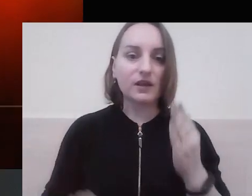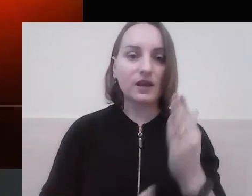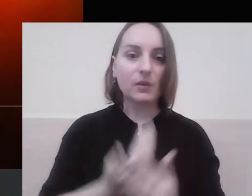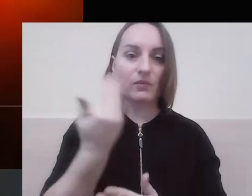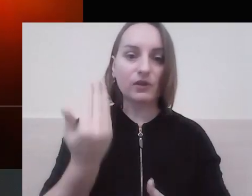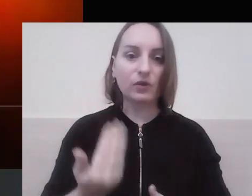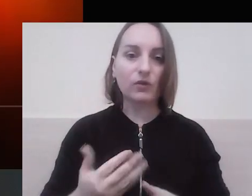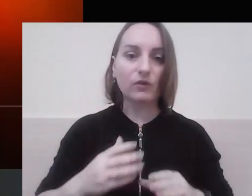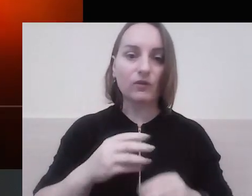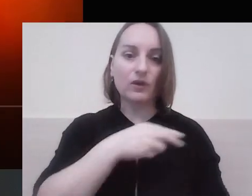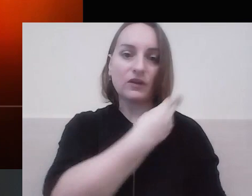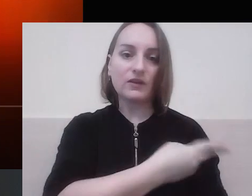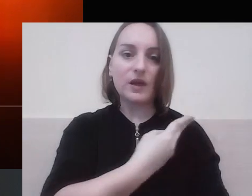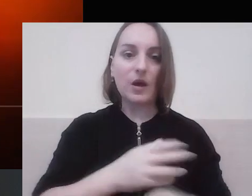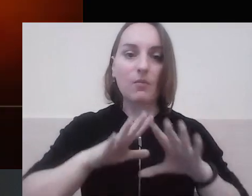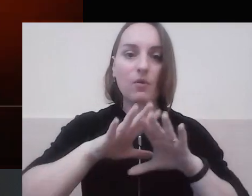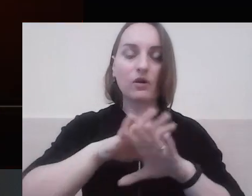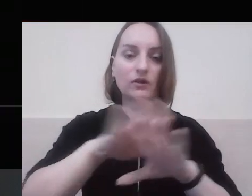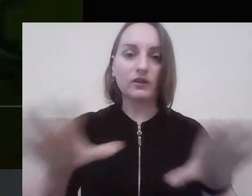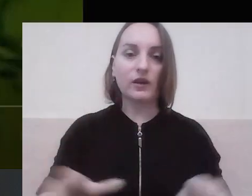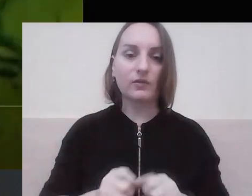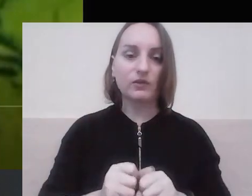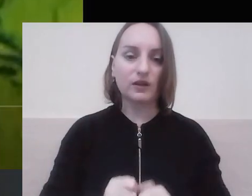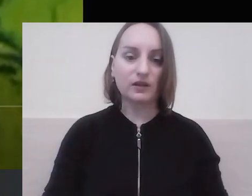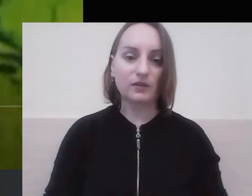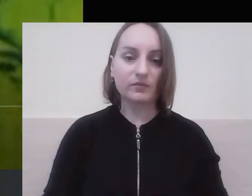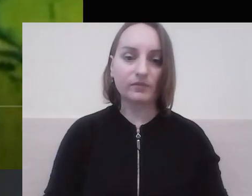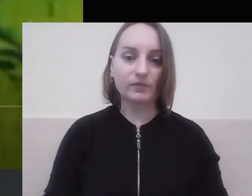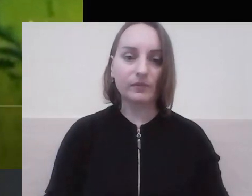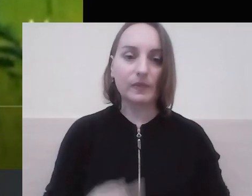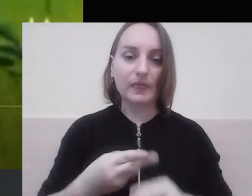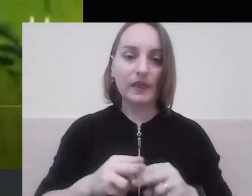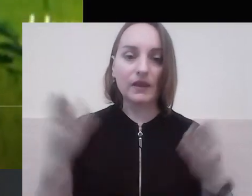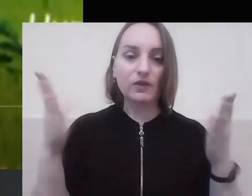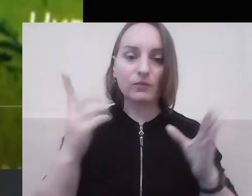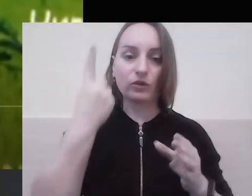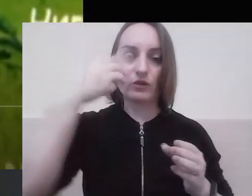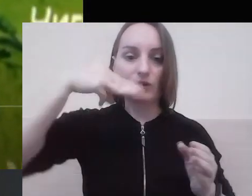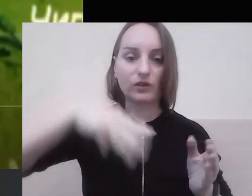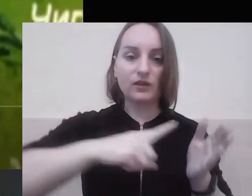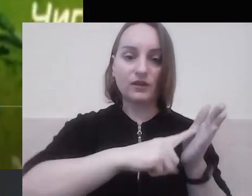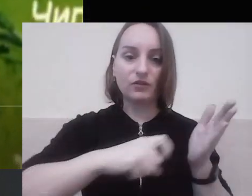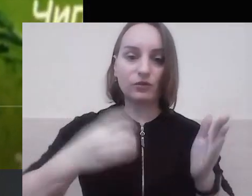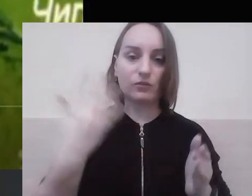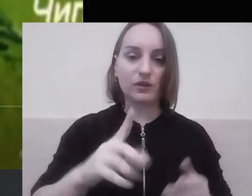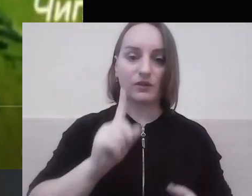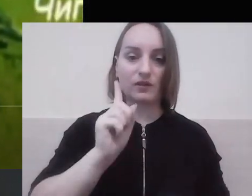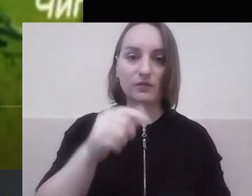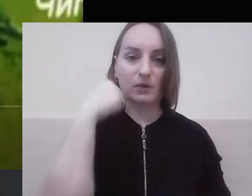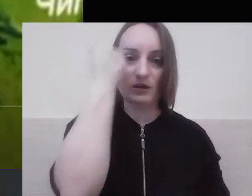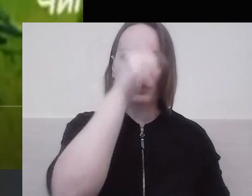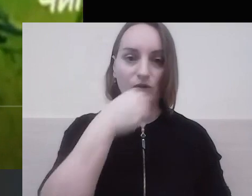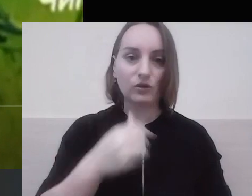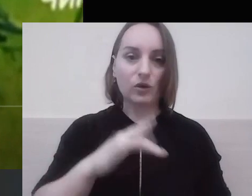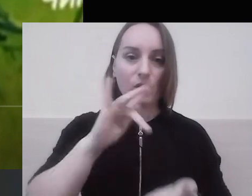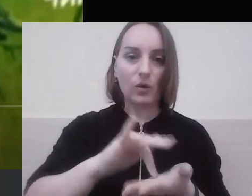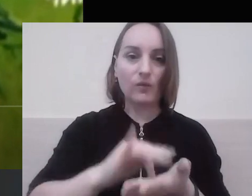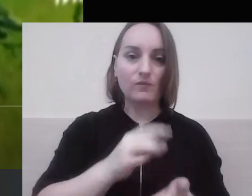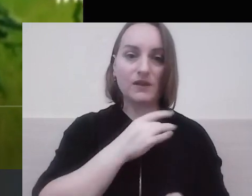майже цілком відновлювалась окупаційна влада. Відбулося це 18 вересня у Білій церкві.